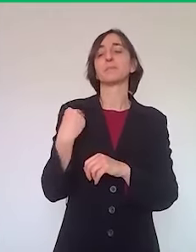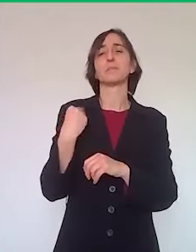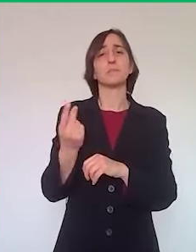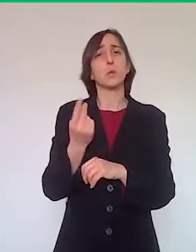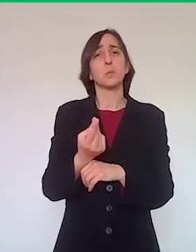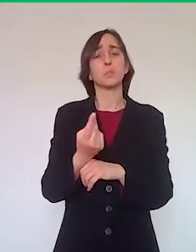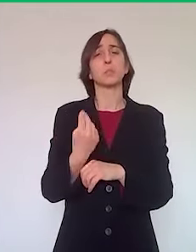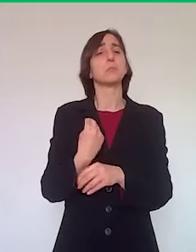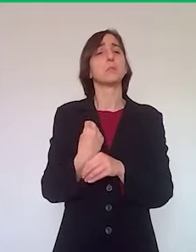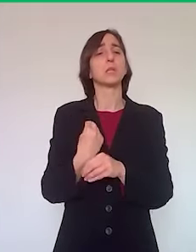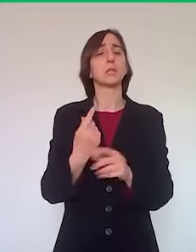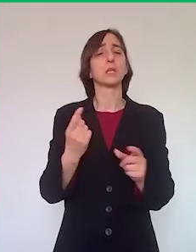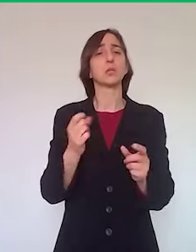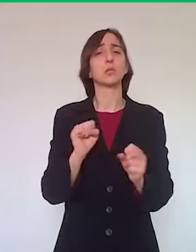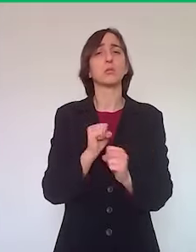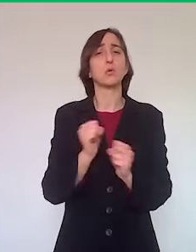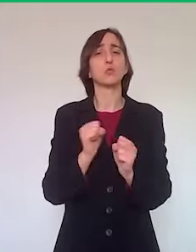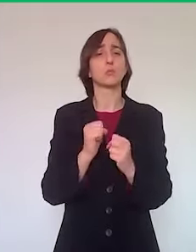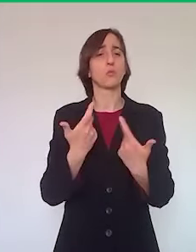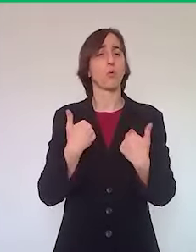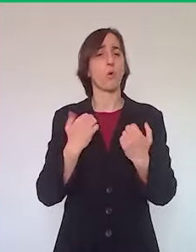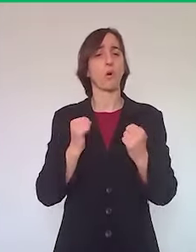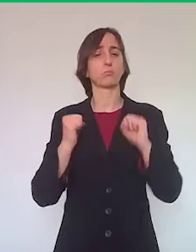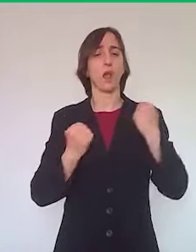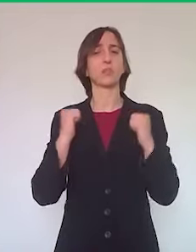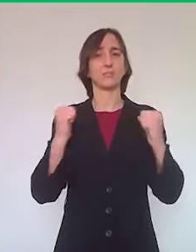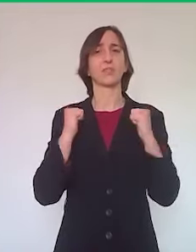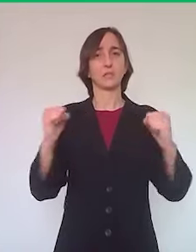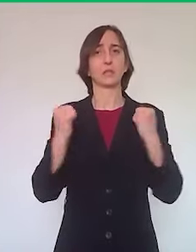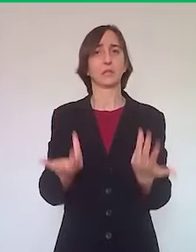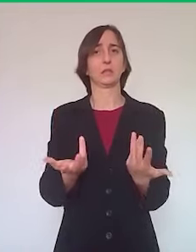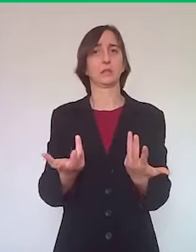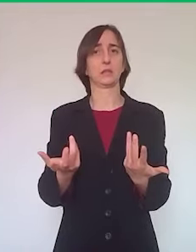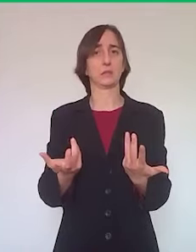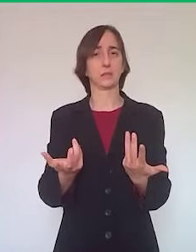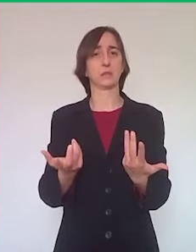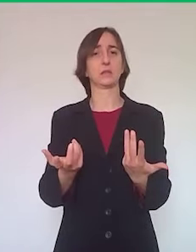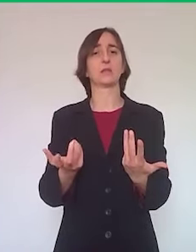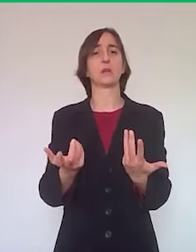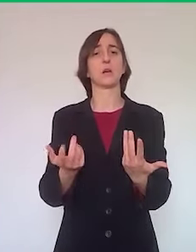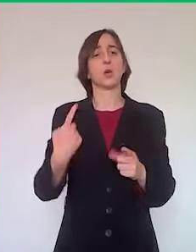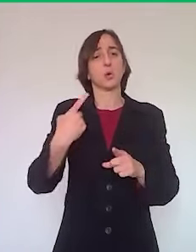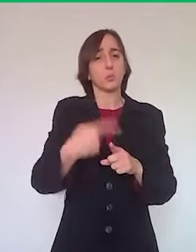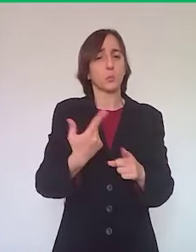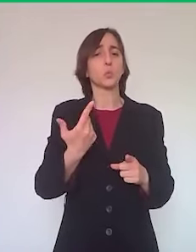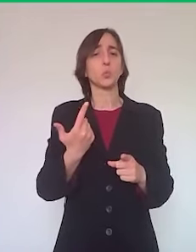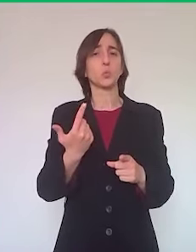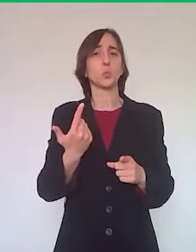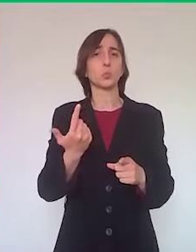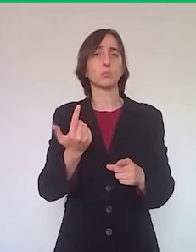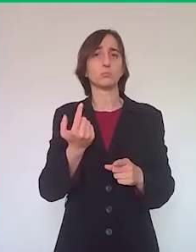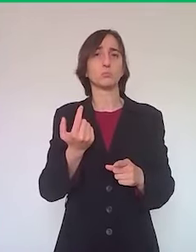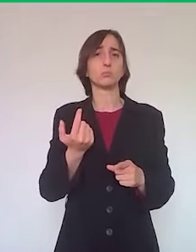ancora svolgere attività fisica e perché questo possa avvenire quando si può fare solo nelle immediate